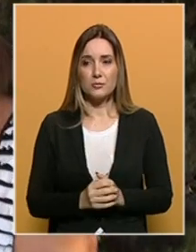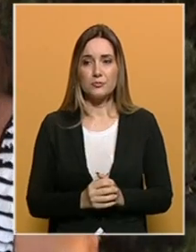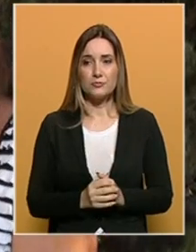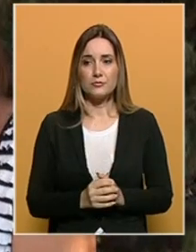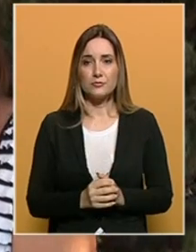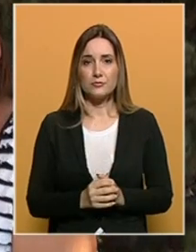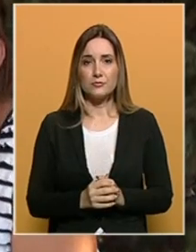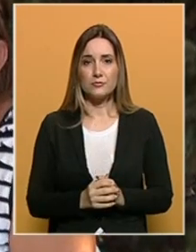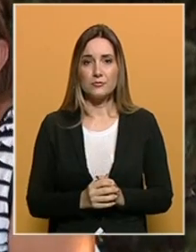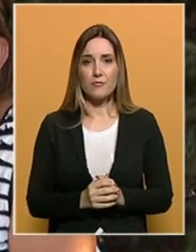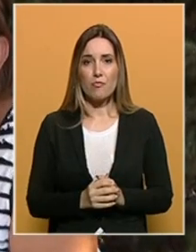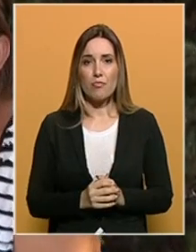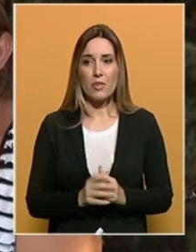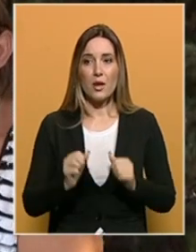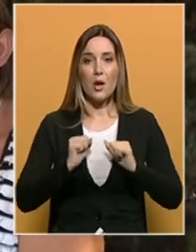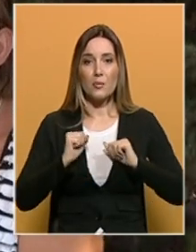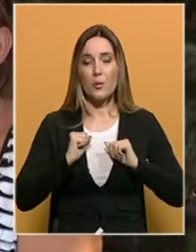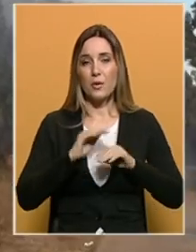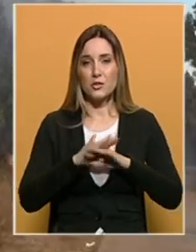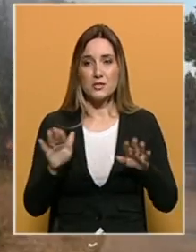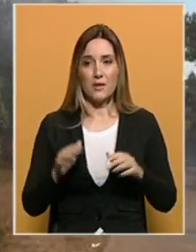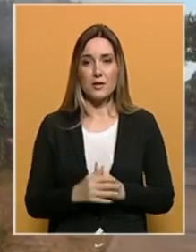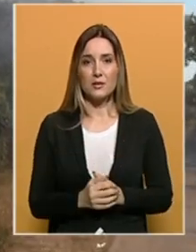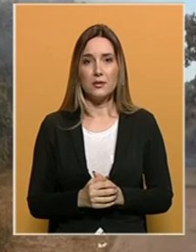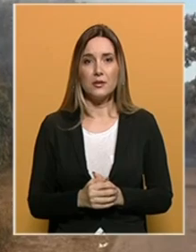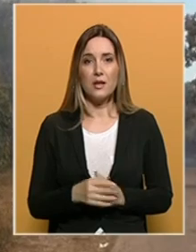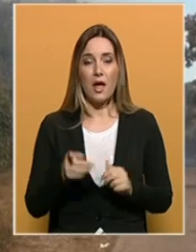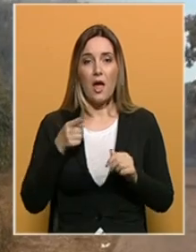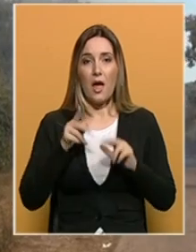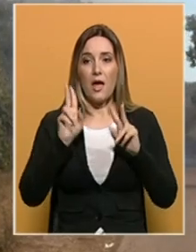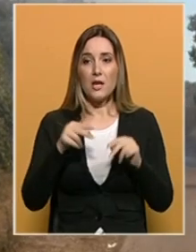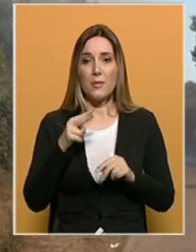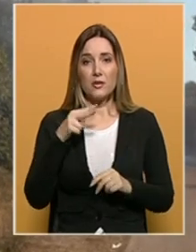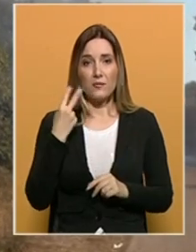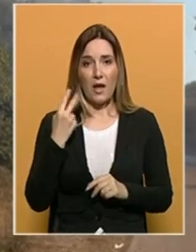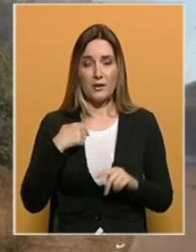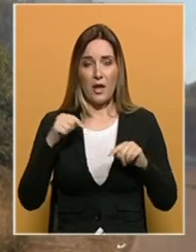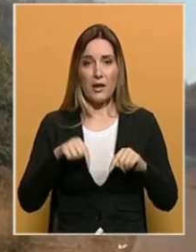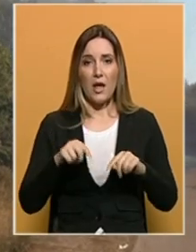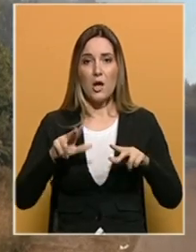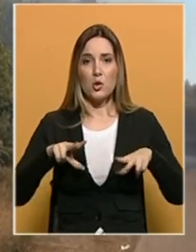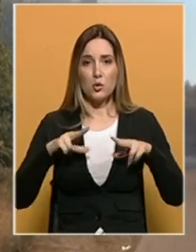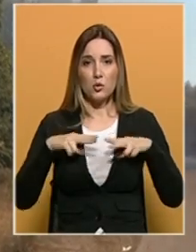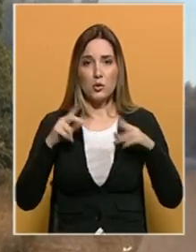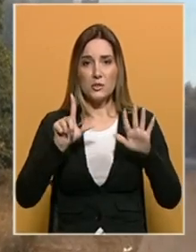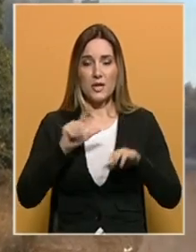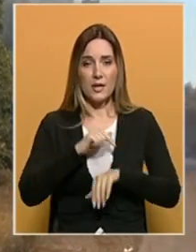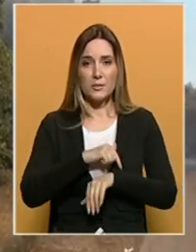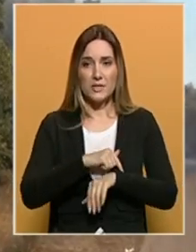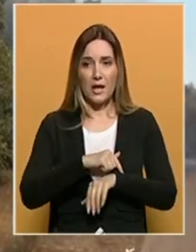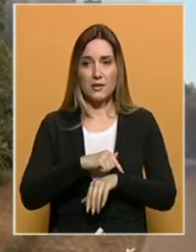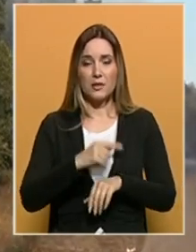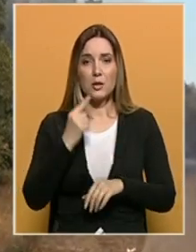Šta ja znam, poplašio se svak šta ćeš. Na terenu smo evo ima dva dana, jutro su sedam sati,